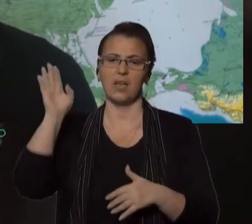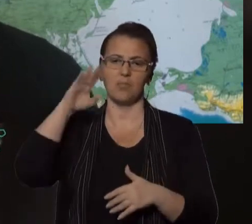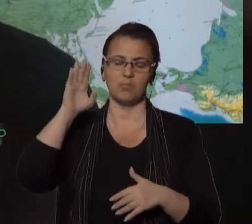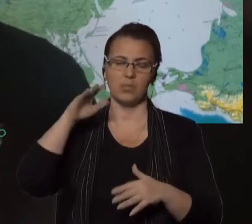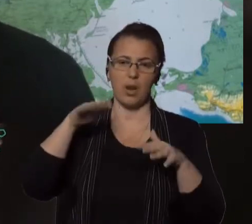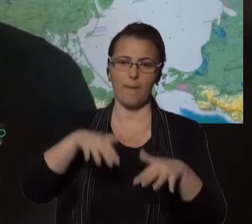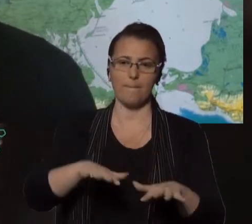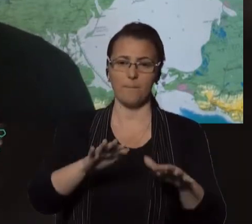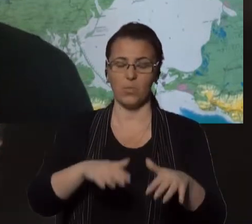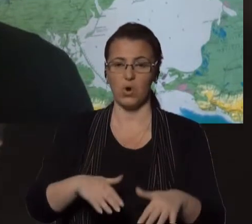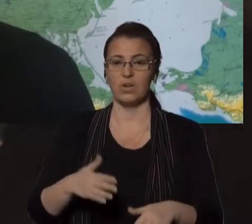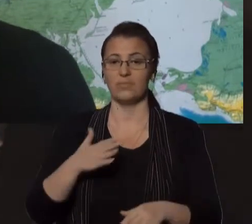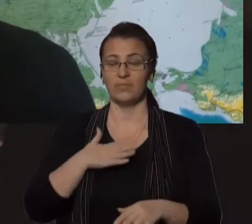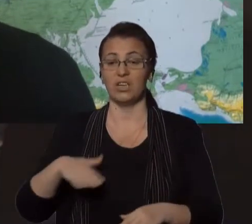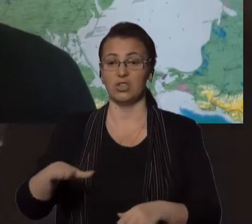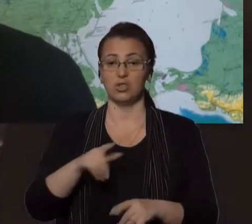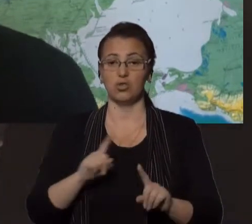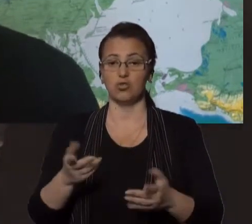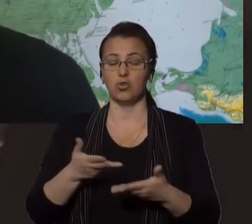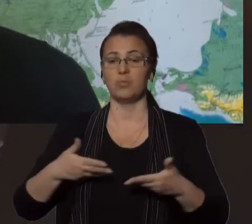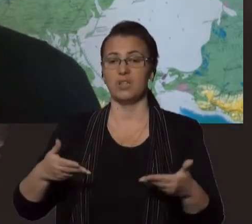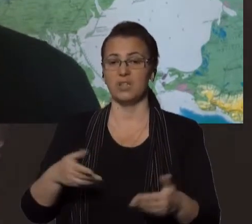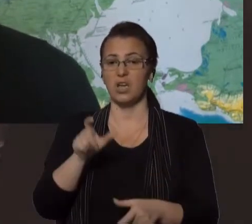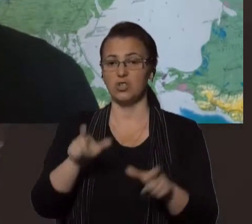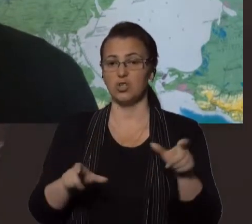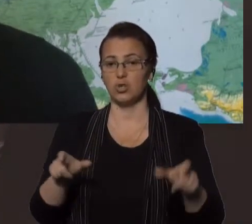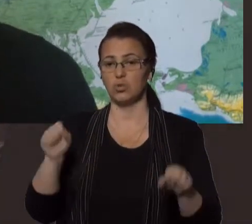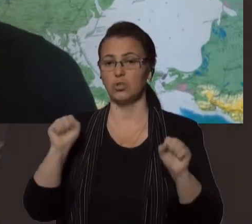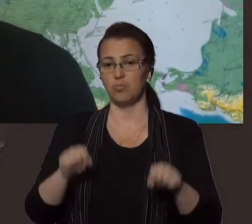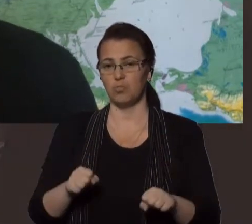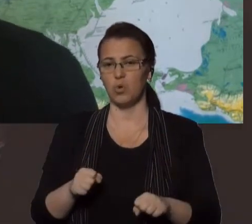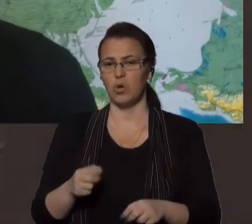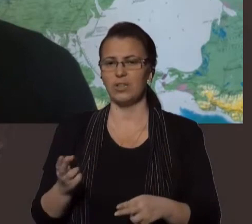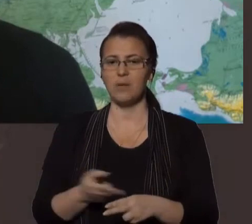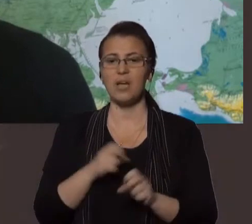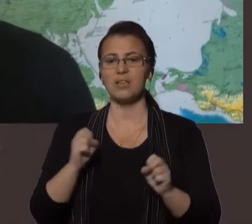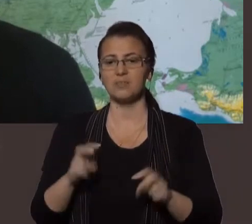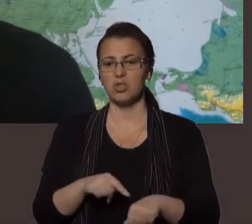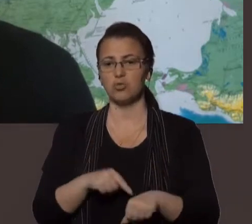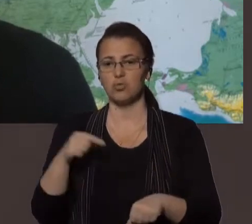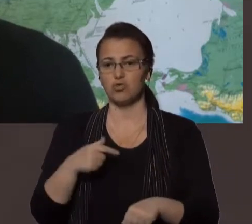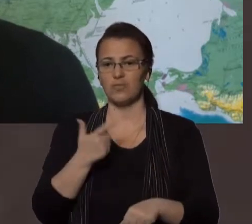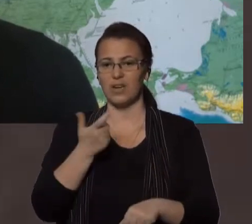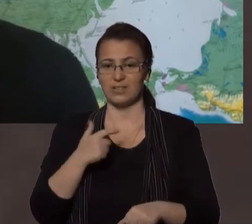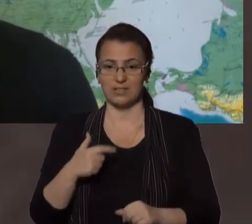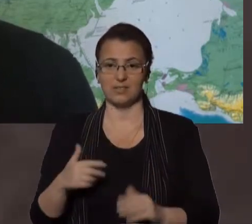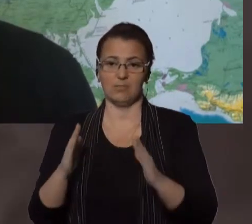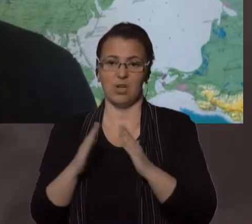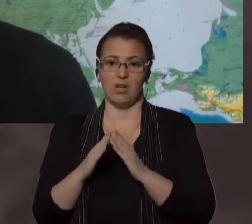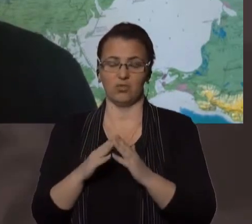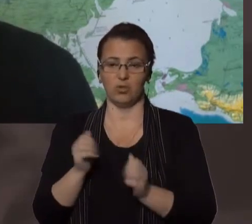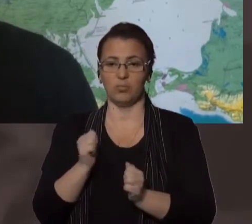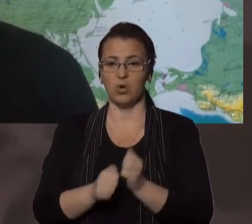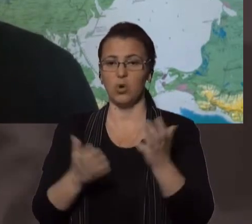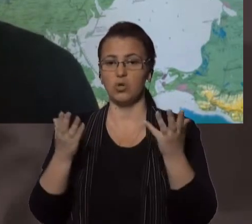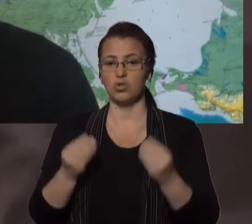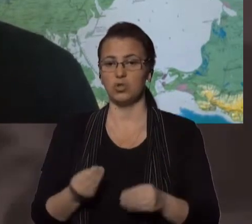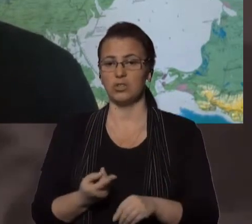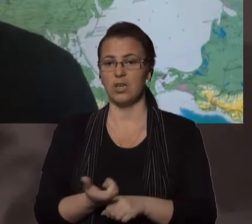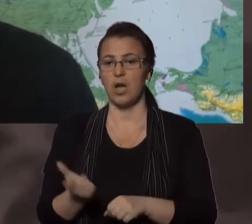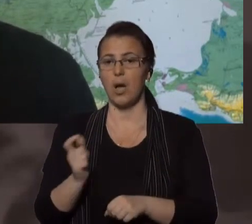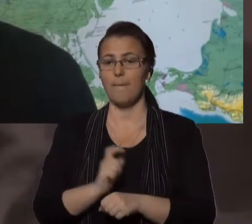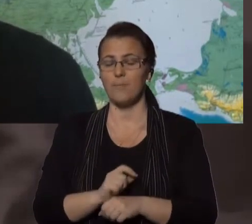територій для того, щоб наші люди могли безпечно почувати себе ж вдома. Щодня понад